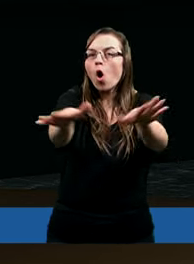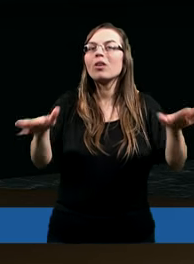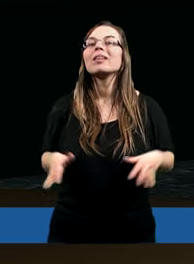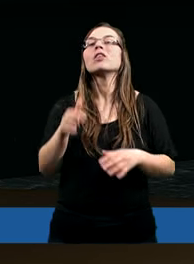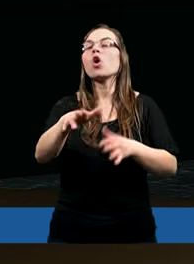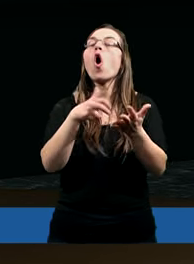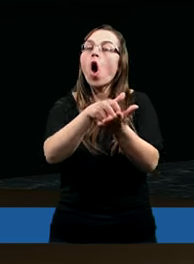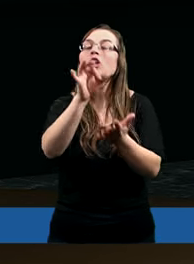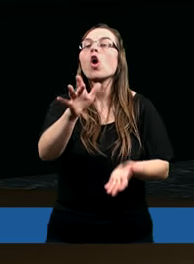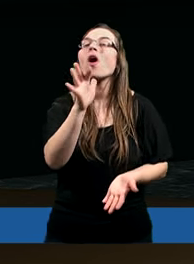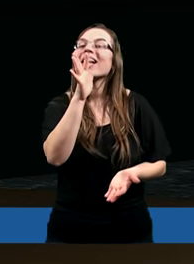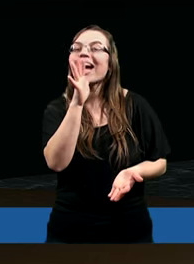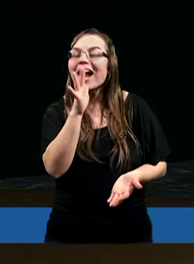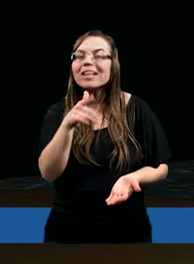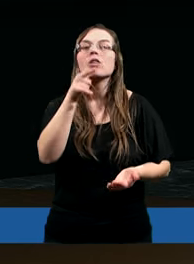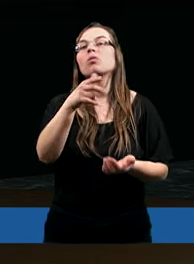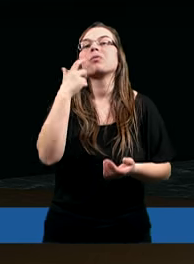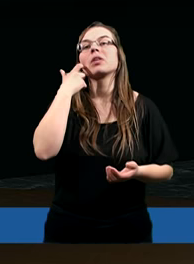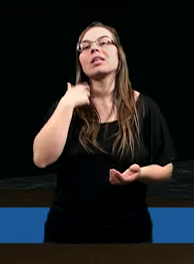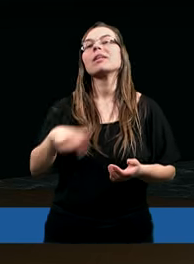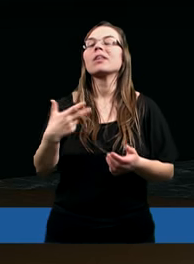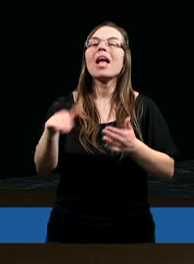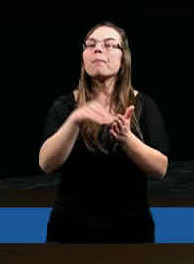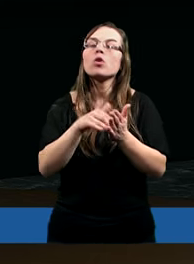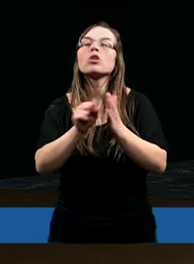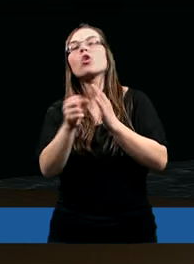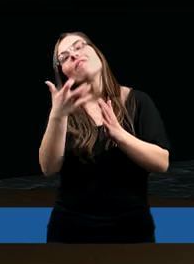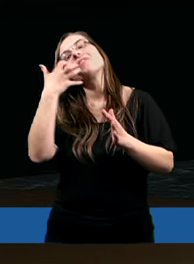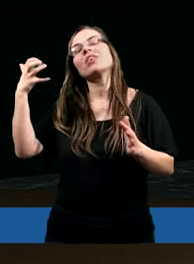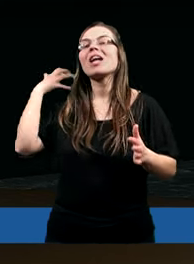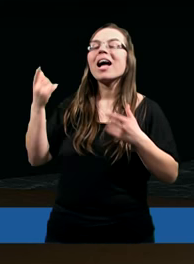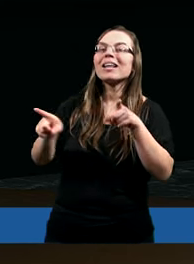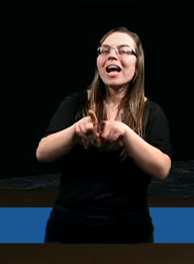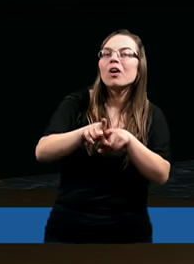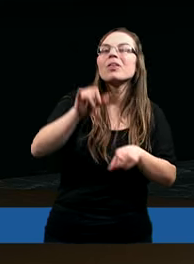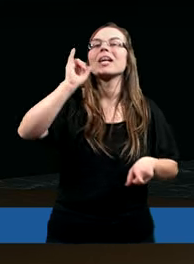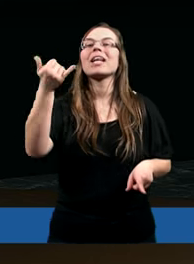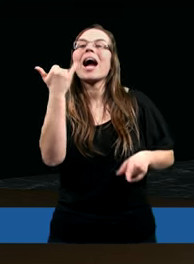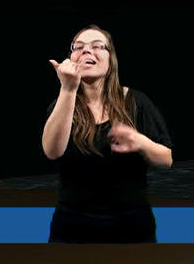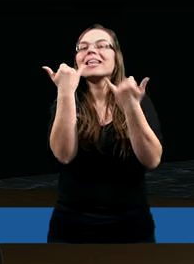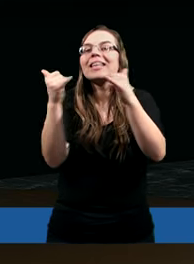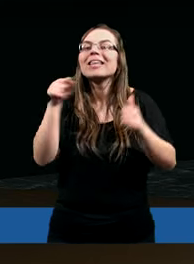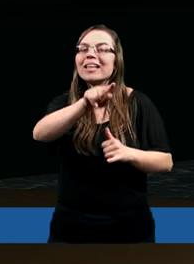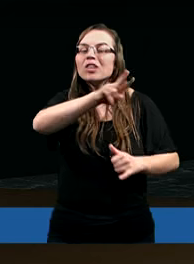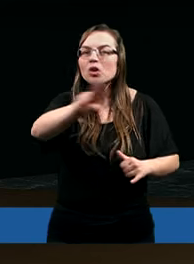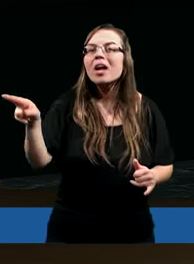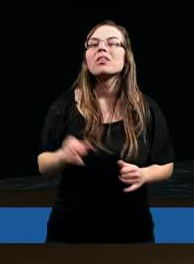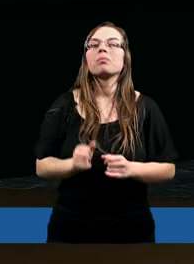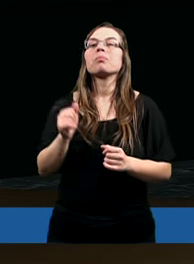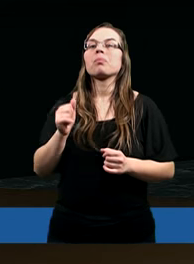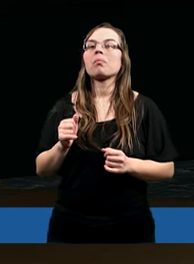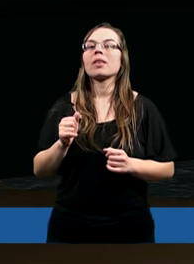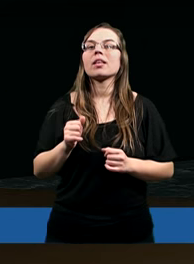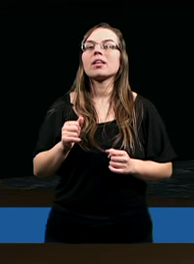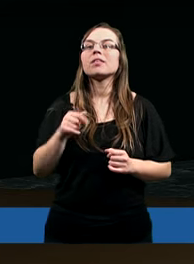chodzi o Izraelitów. Oni z różnych powodów, bo również we wcześniejszych jeszcze wiekach, gdzieś tam jakieś rodziny, które wychodziły z różnych